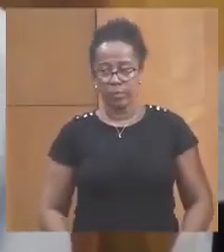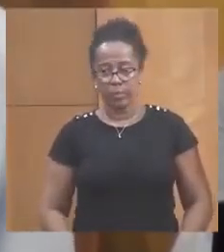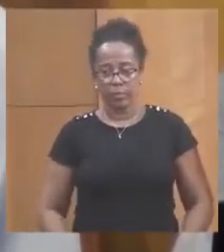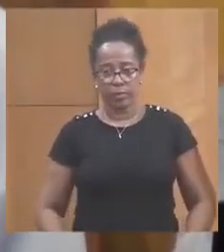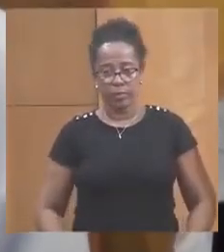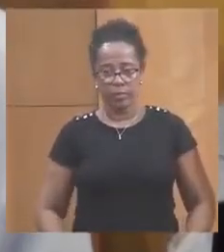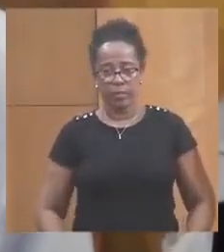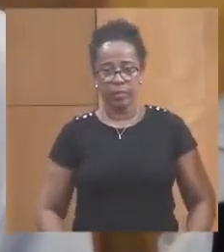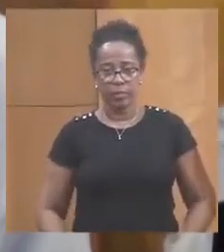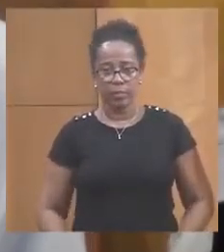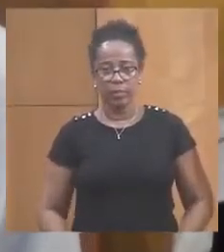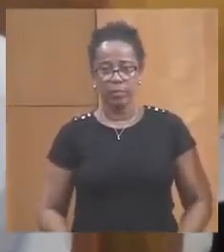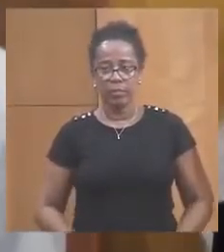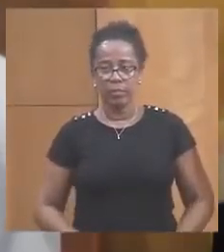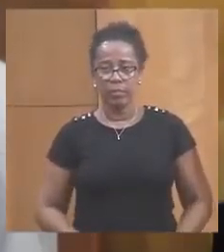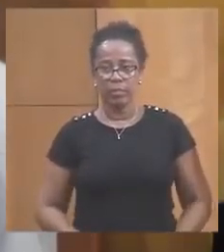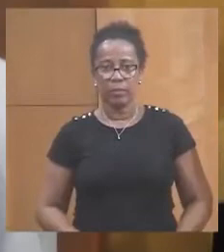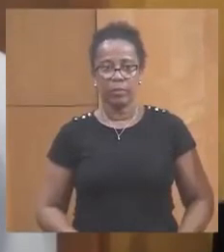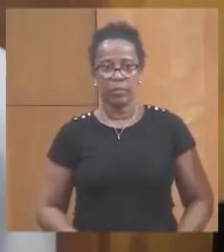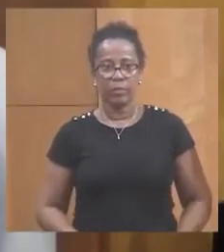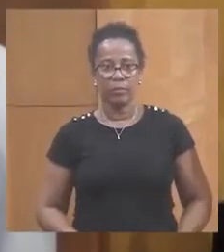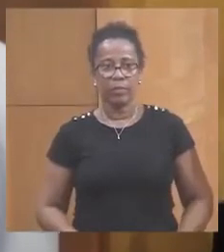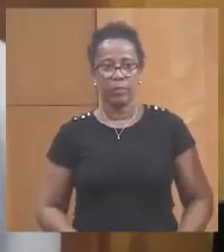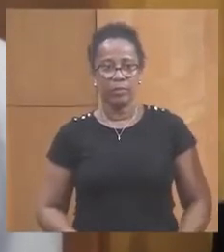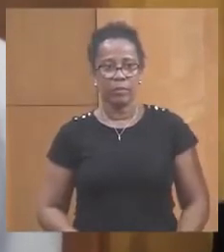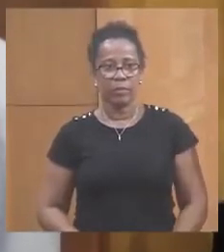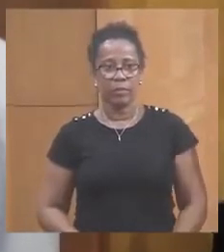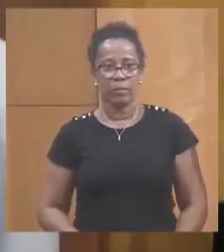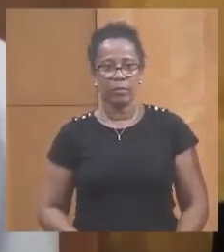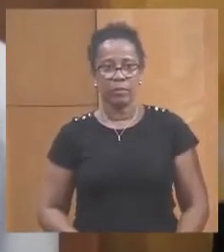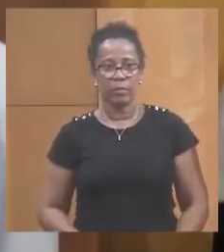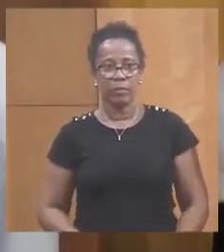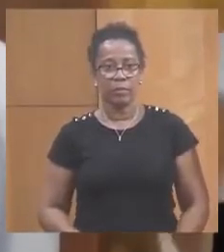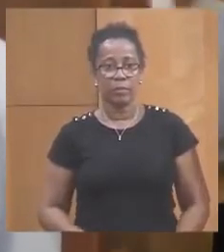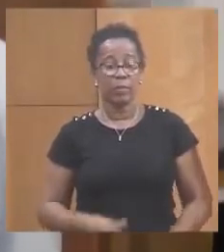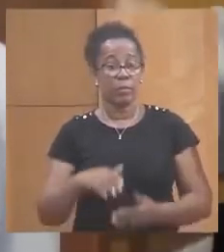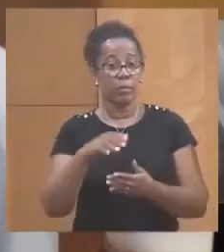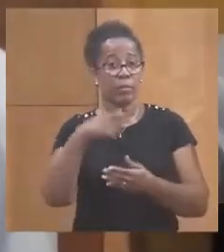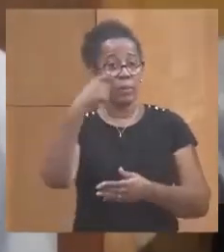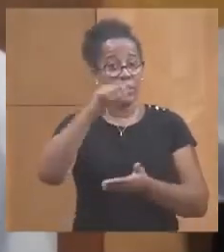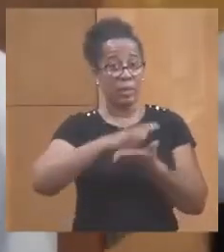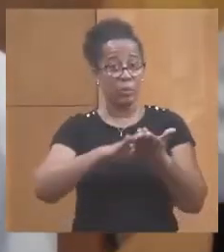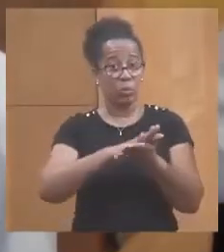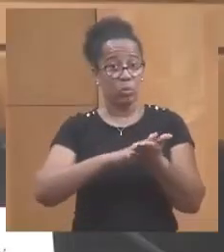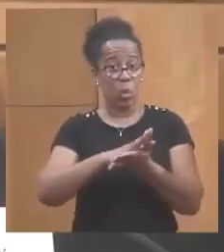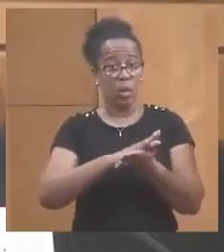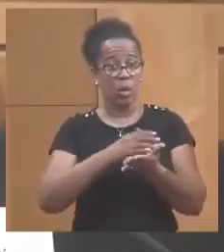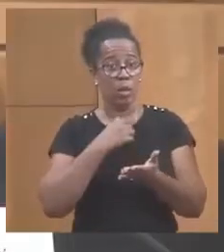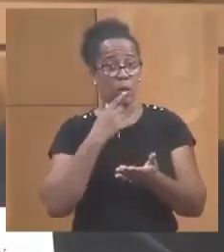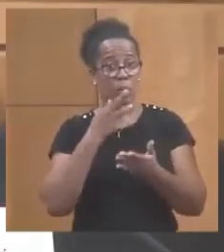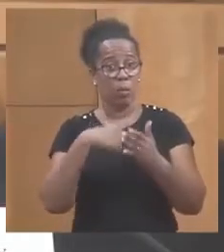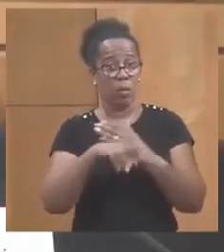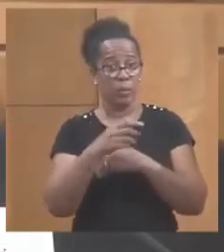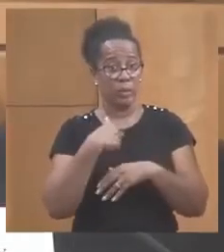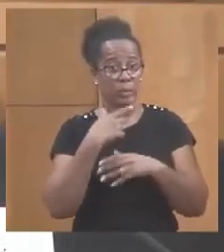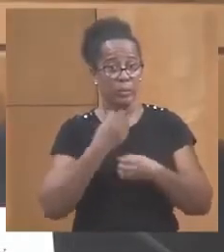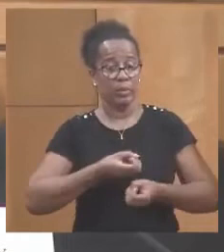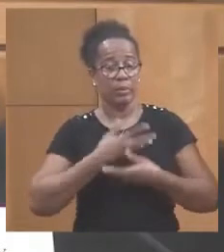Il n a pas d'autres demandes? Je dis bien pour les apites, mon collègue. Donc, je...-moi. Comment? Je m'excuse, vous pouvez prendre la parole.